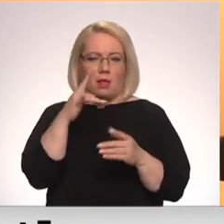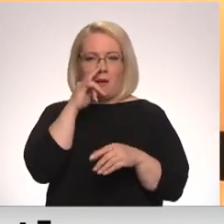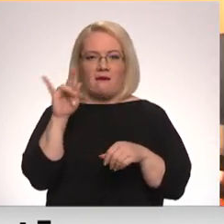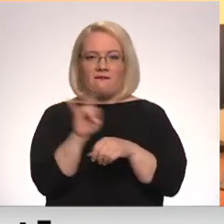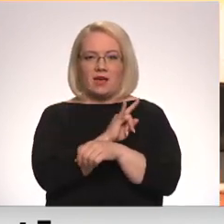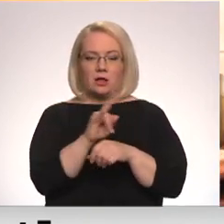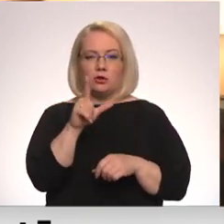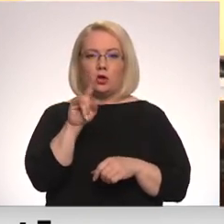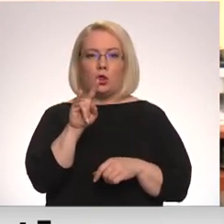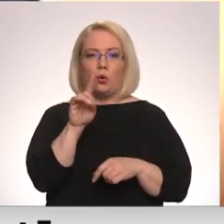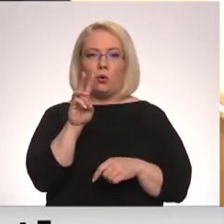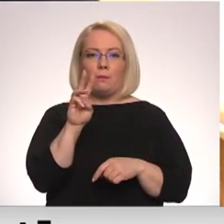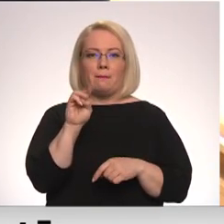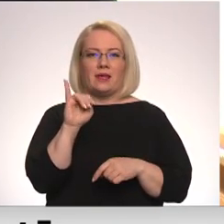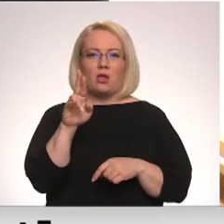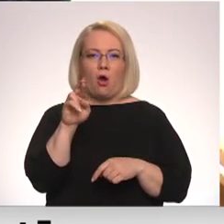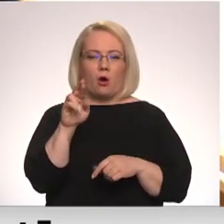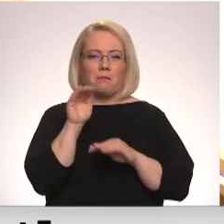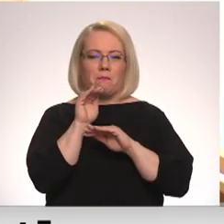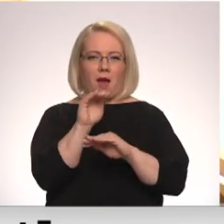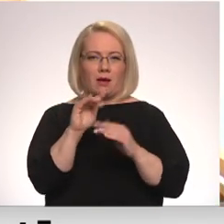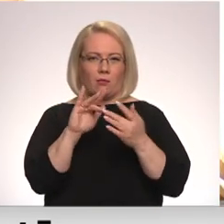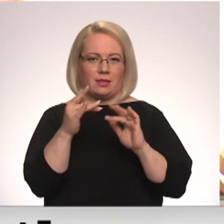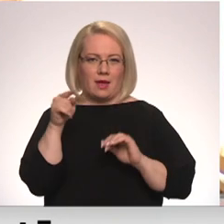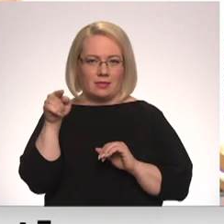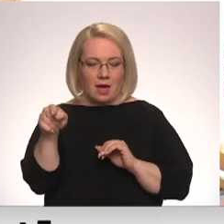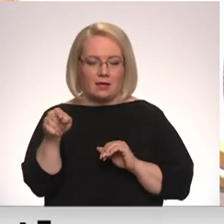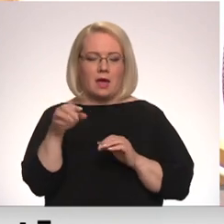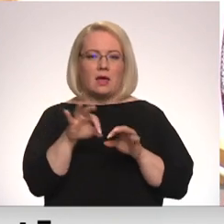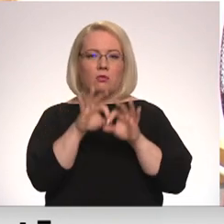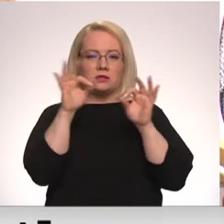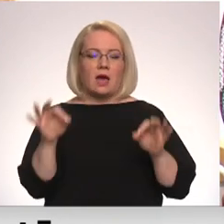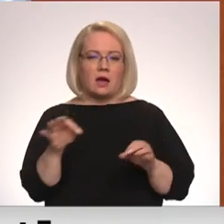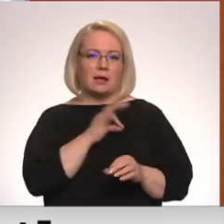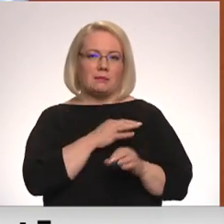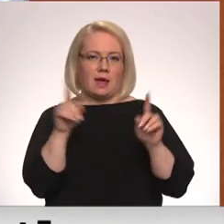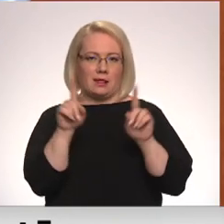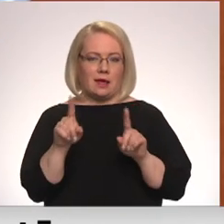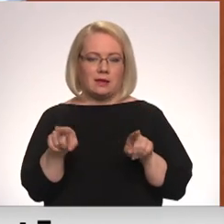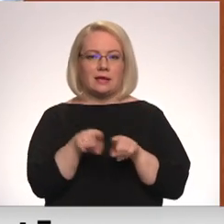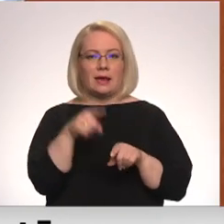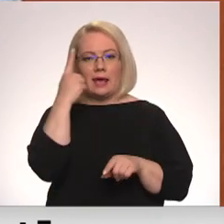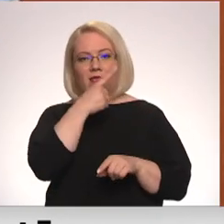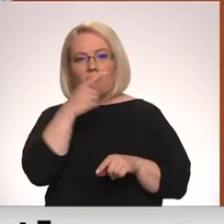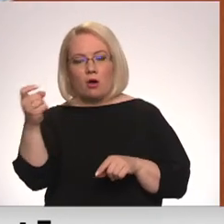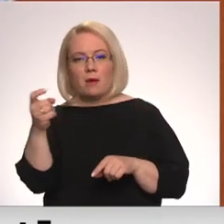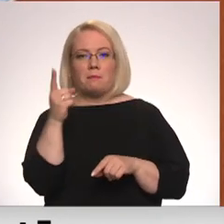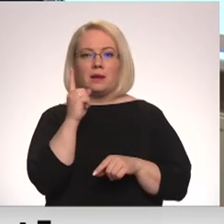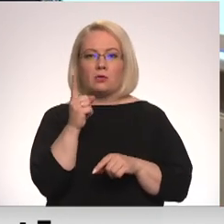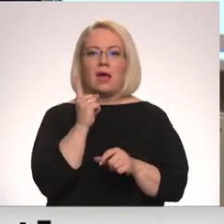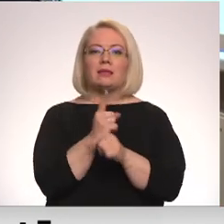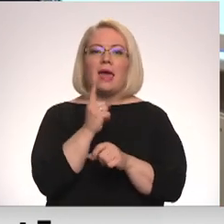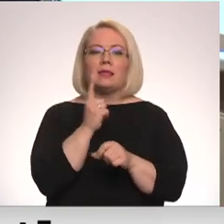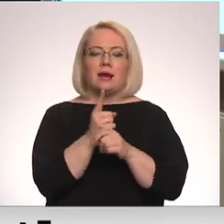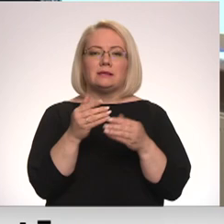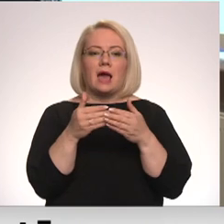Luminori internetbankas lapām šobrīd valsts policijā ir uzstākti vairākie kriminālu procesi. Jo pat informējot un brīdinot iedzīvotājs, ka nedrīkst